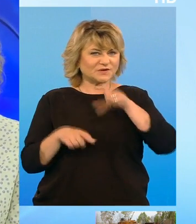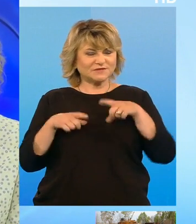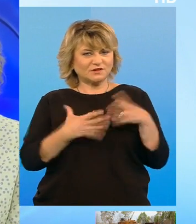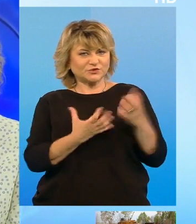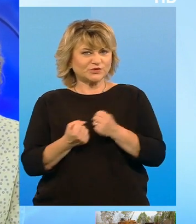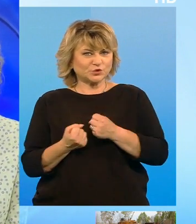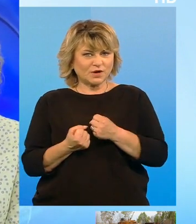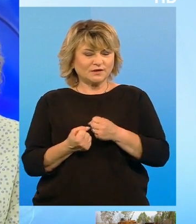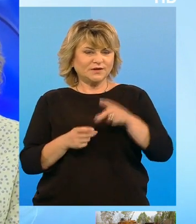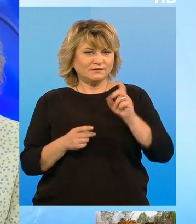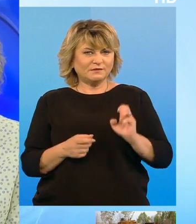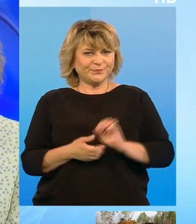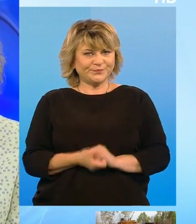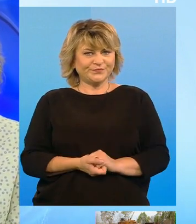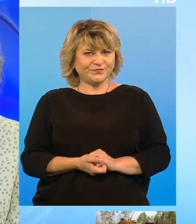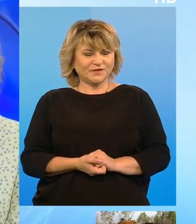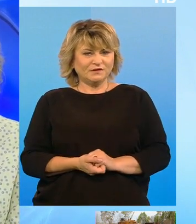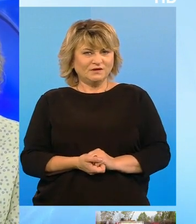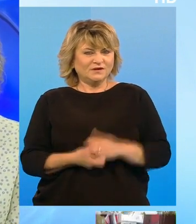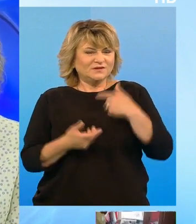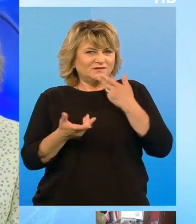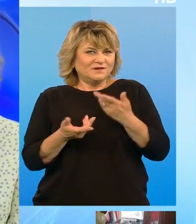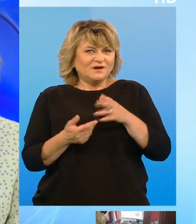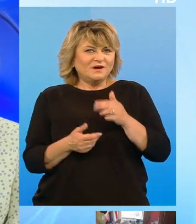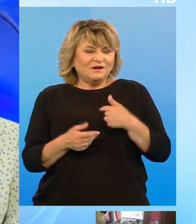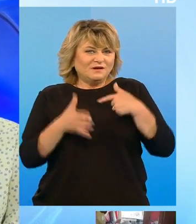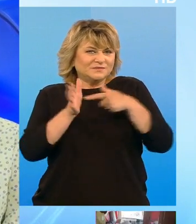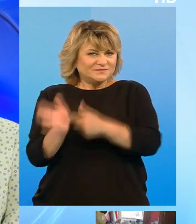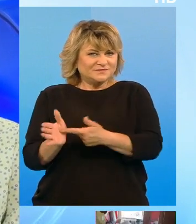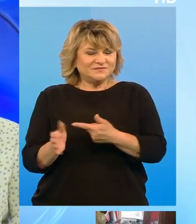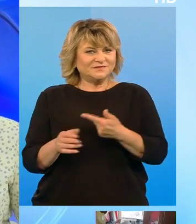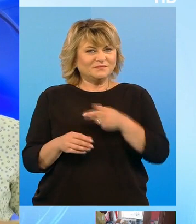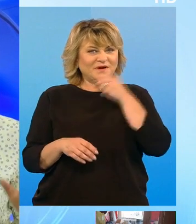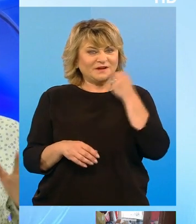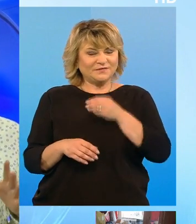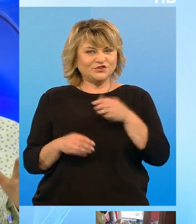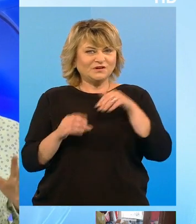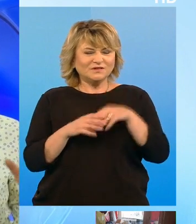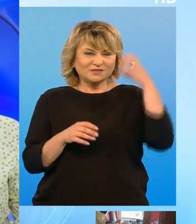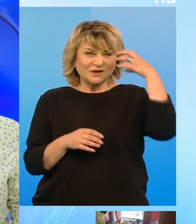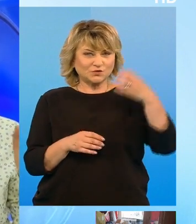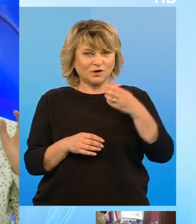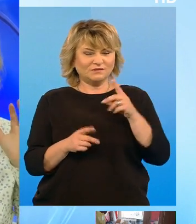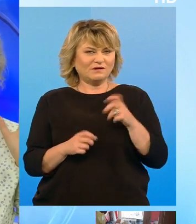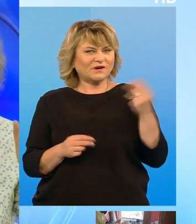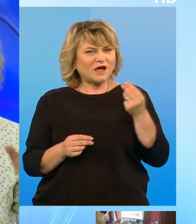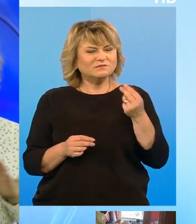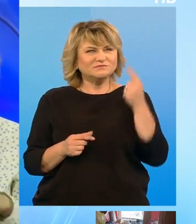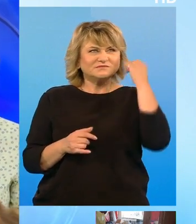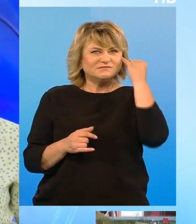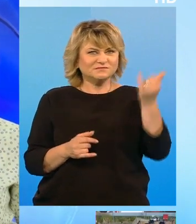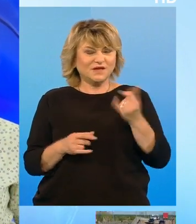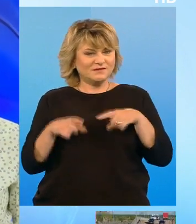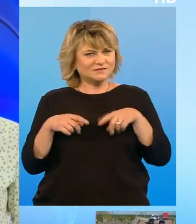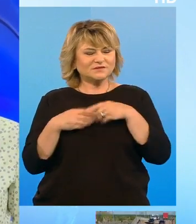este aducătoare de aspecte benefice, mai ales în plan intelectual. Deci faza asta a muncilor de creativitate și